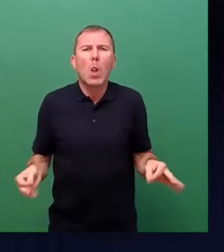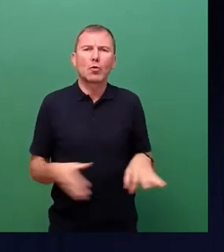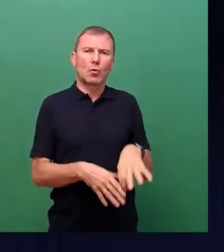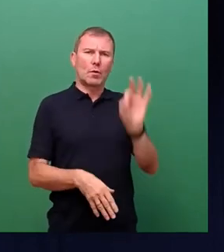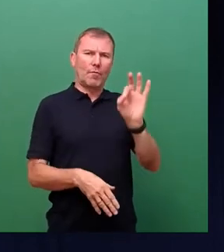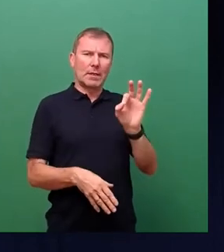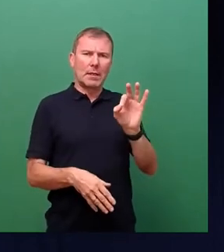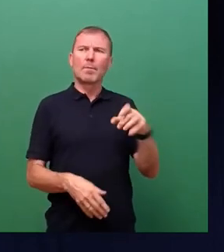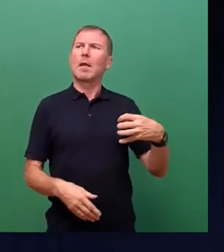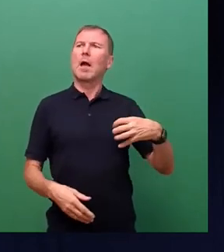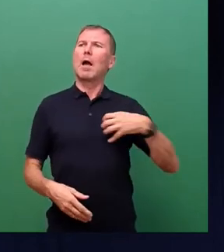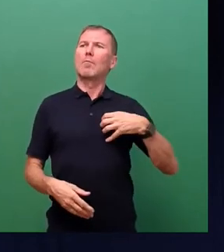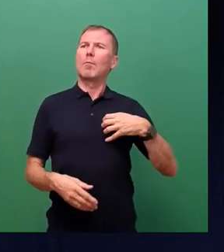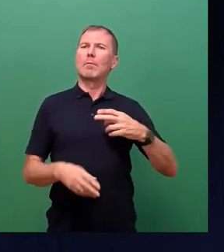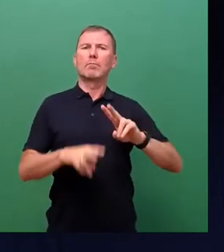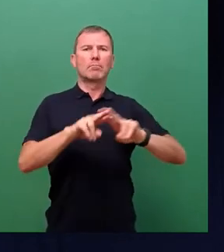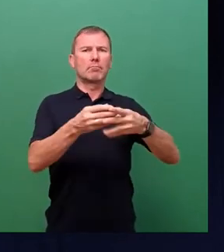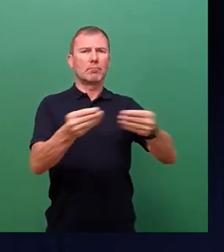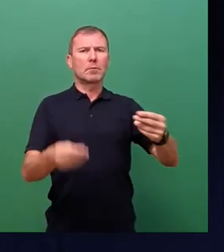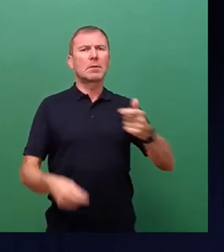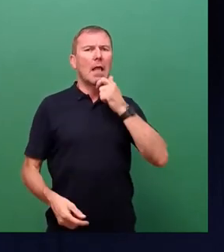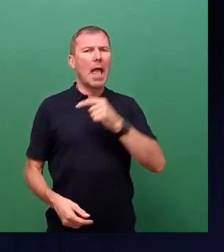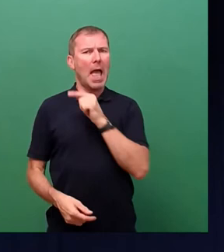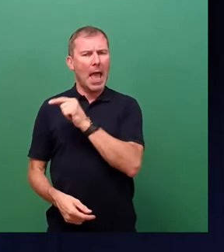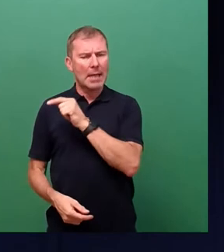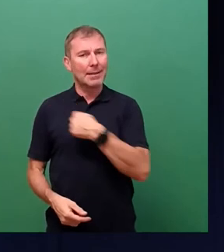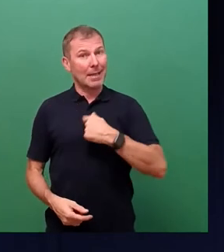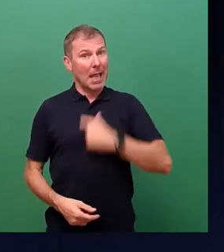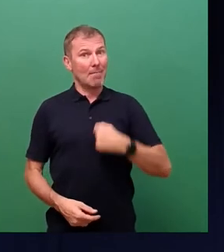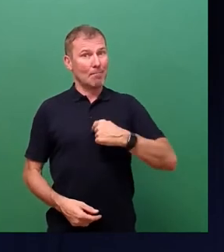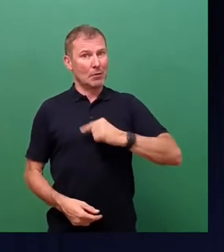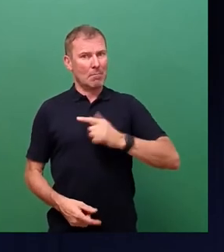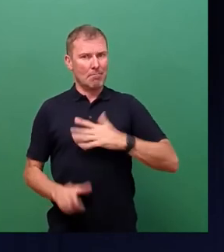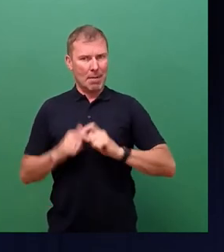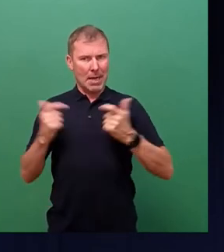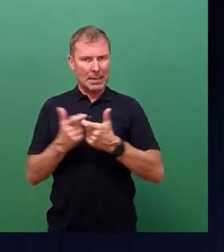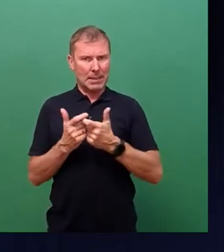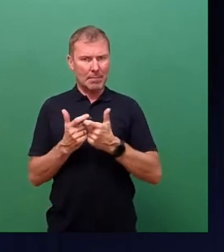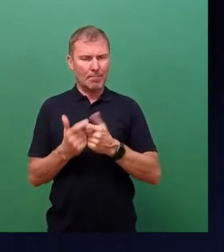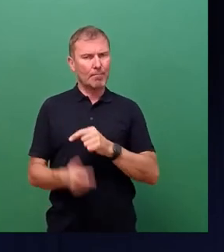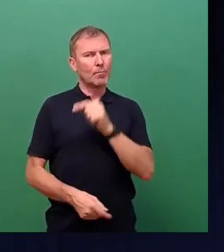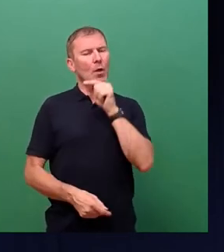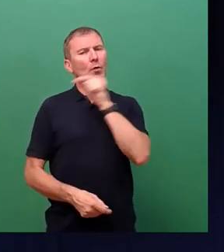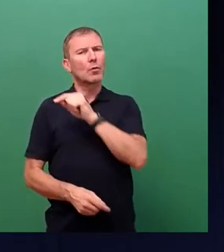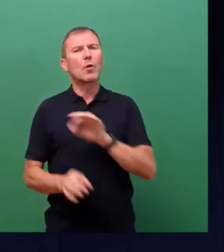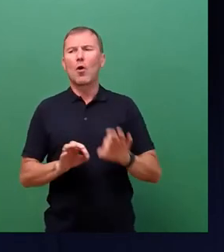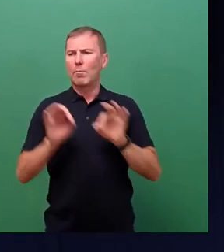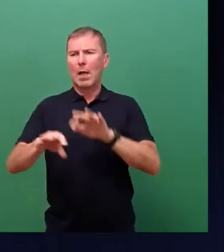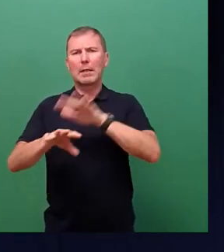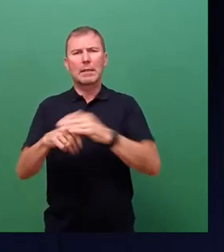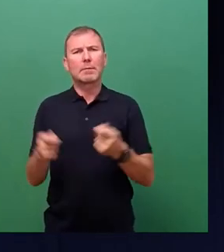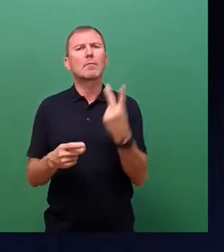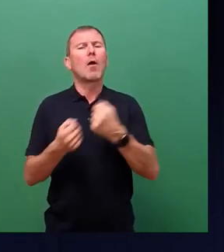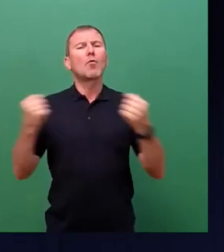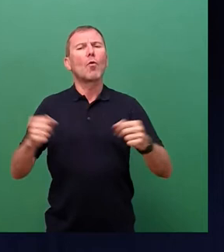Probleme zu konterkarieren. Wir haben in England, ich persönlich mit meinem Team mit National Grid, und dort sind die Übertragungsnetzbetreiber, haben zwei große Forschungsprojekte laufen